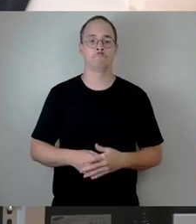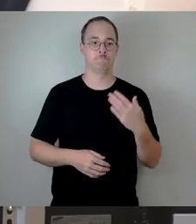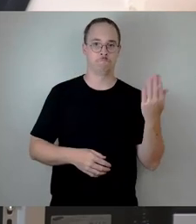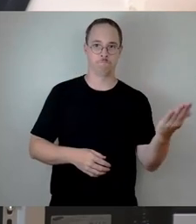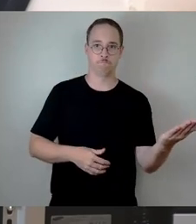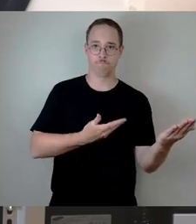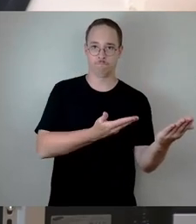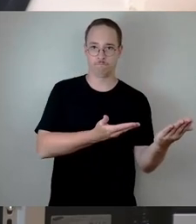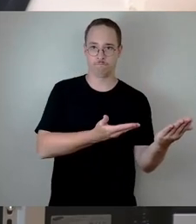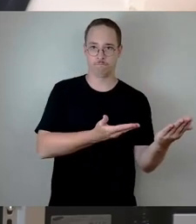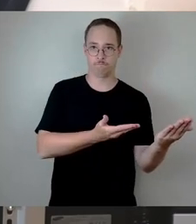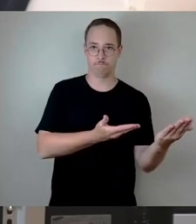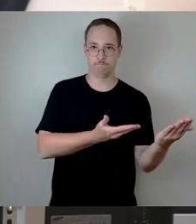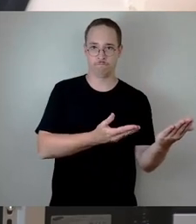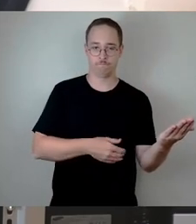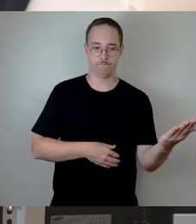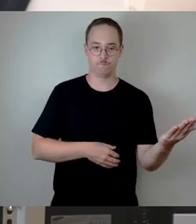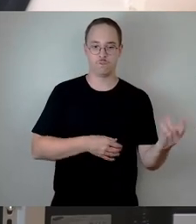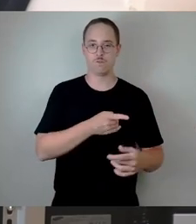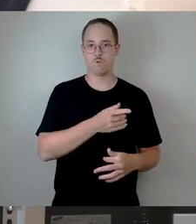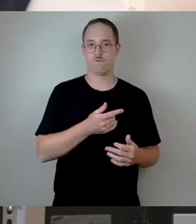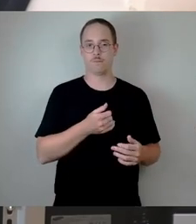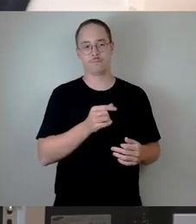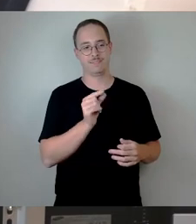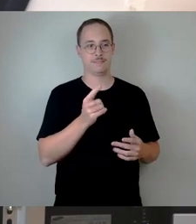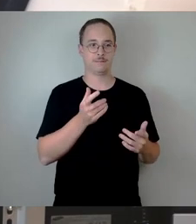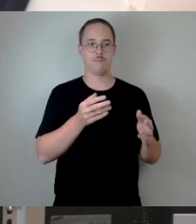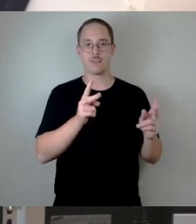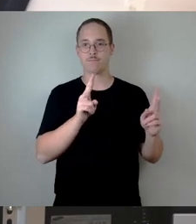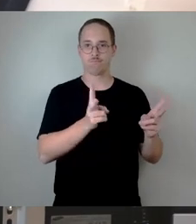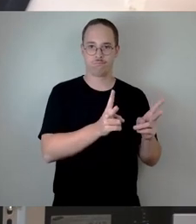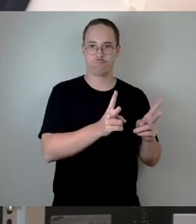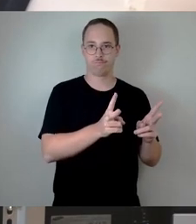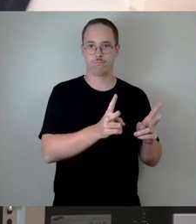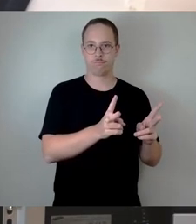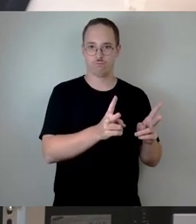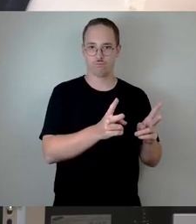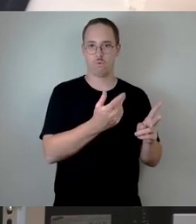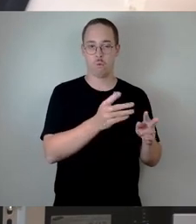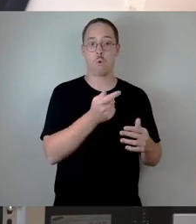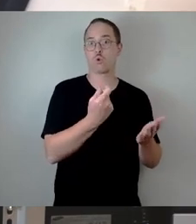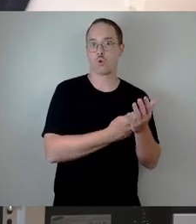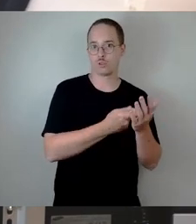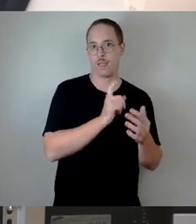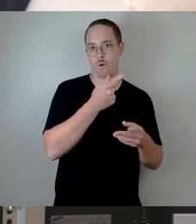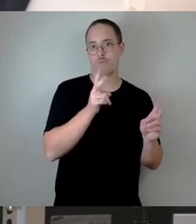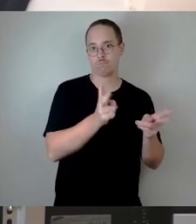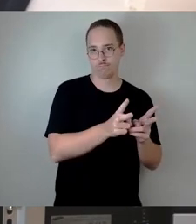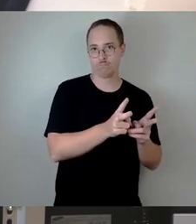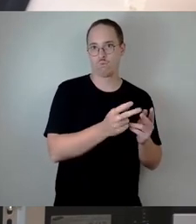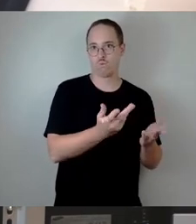die Reduzierung mit der daraus folgenden Kostenreduzierung. Das heißt also Schonung